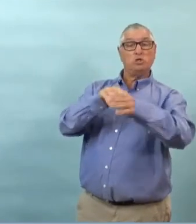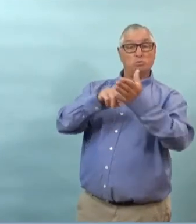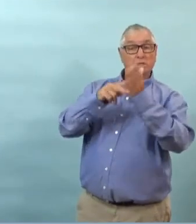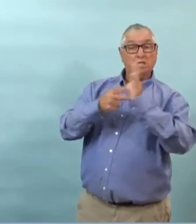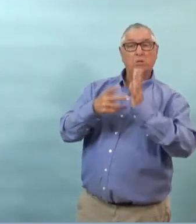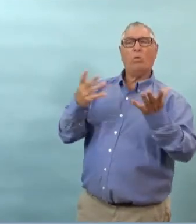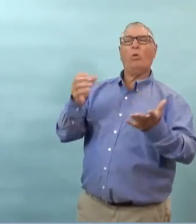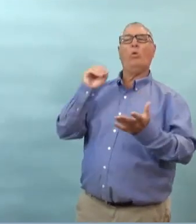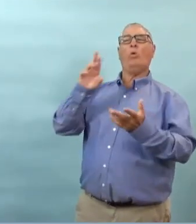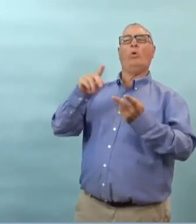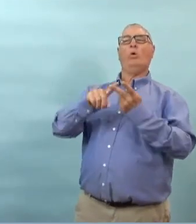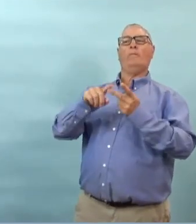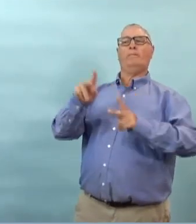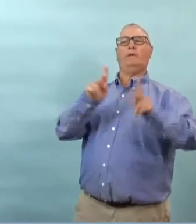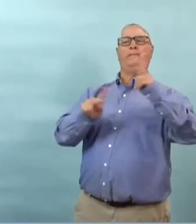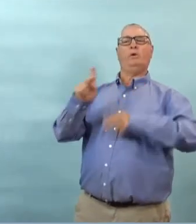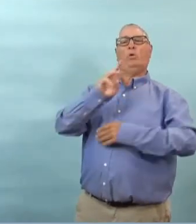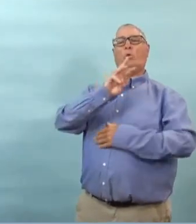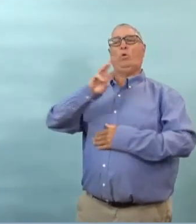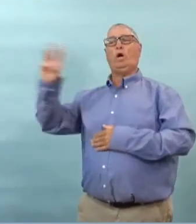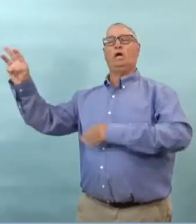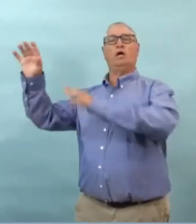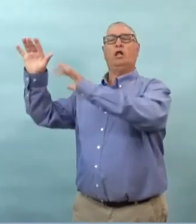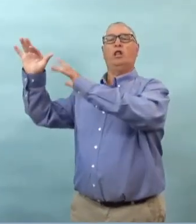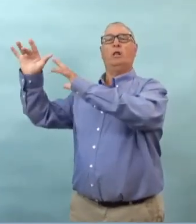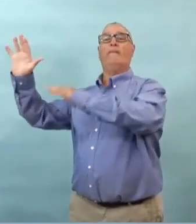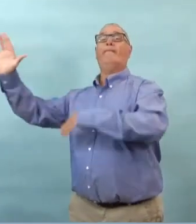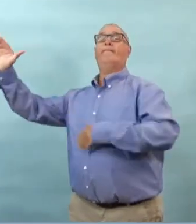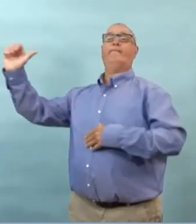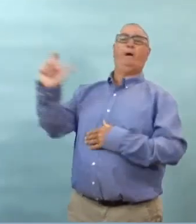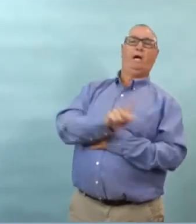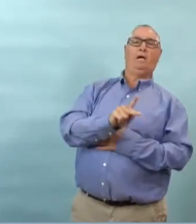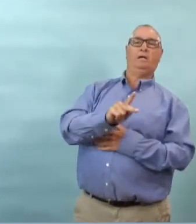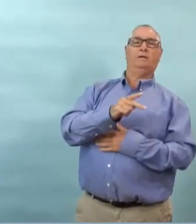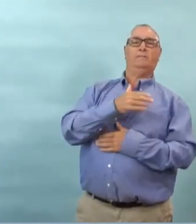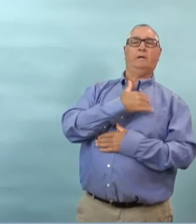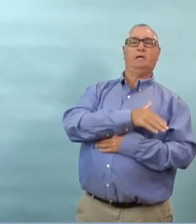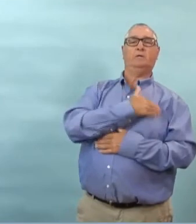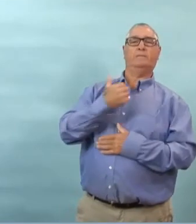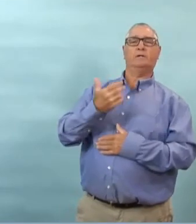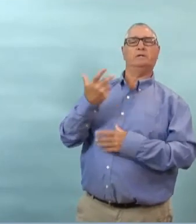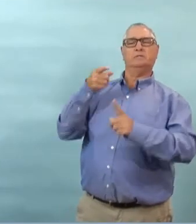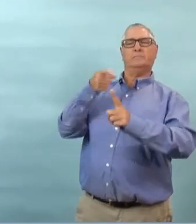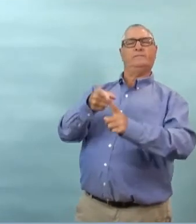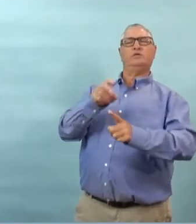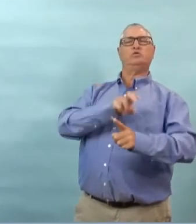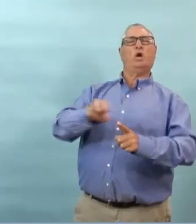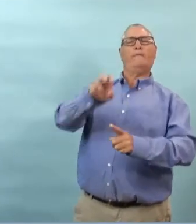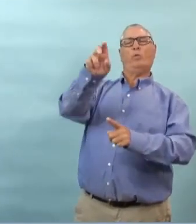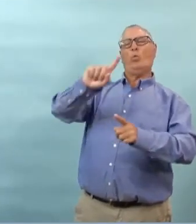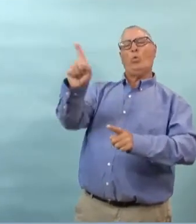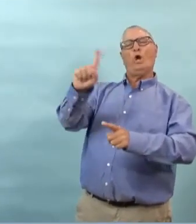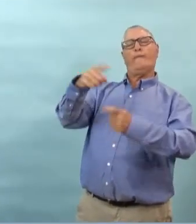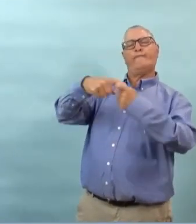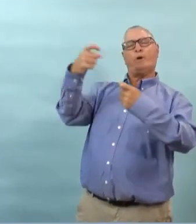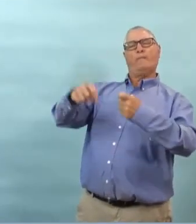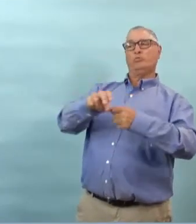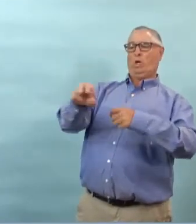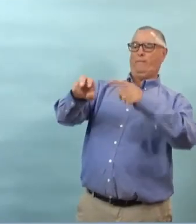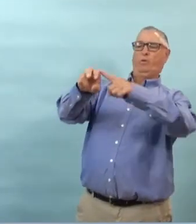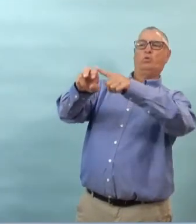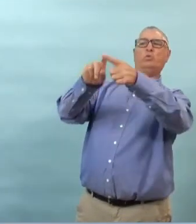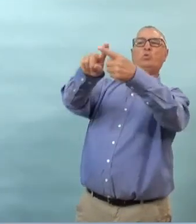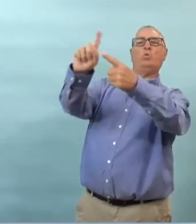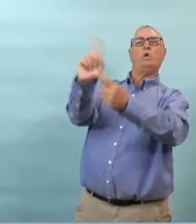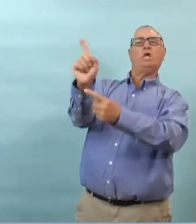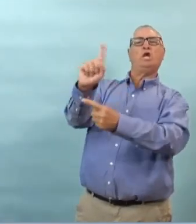cas liés aux déplacements est ce qu'on parle ici de camionneurs ou bien de gens qui reviennent de l'ouest du canada pourriez